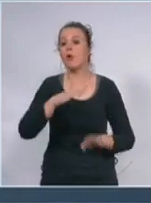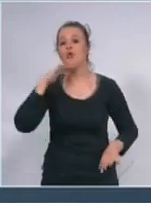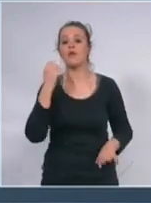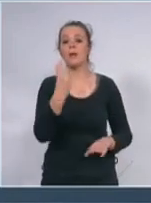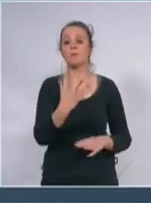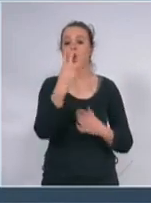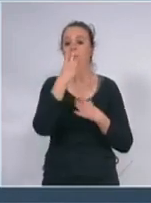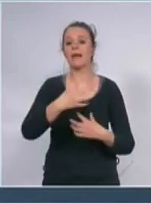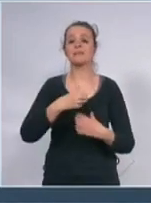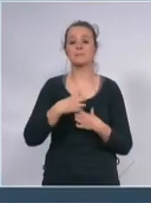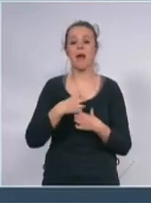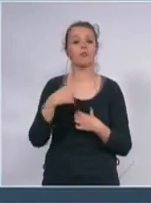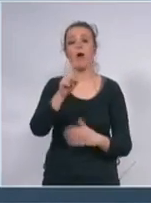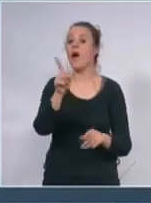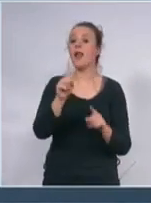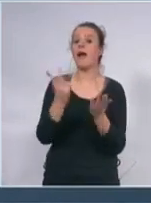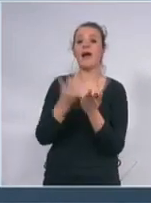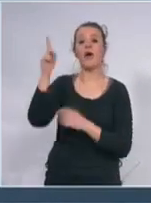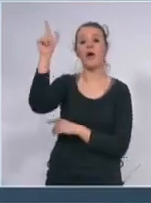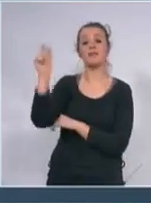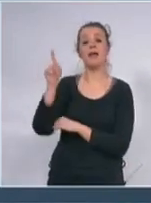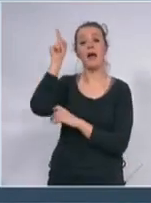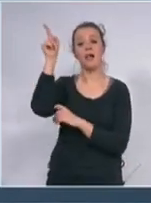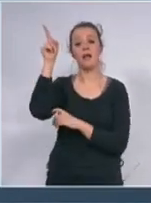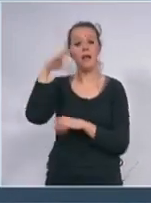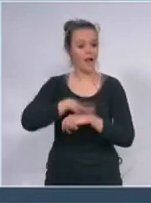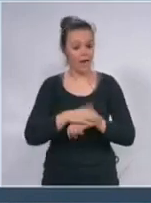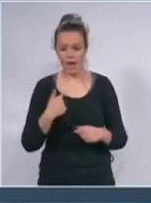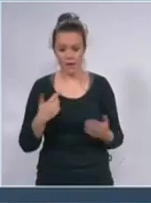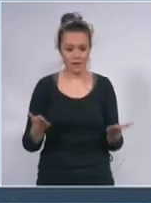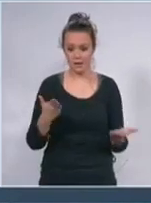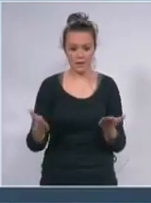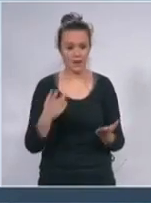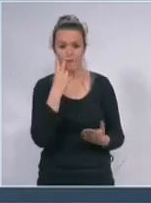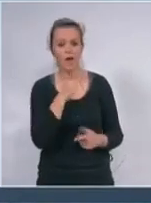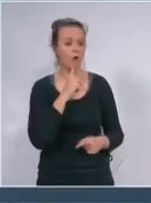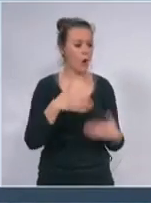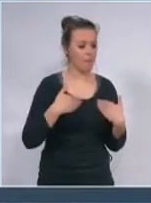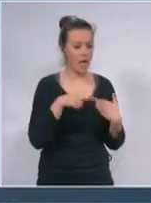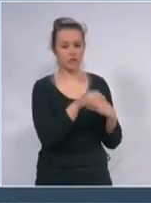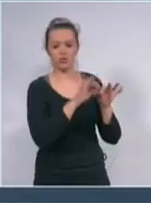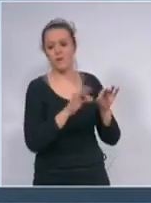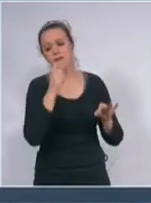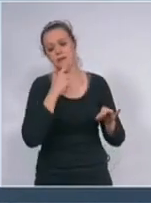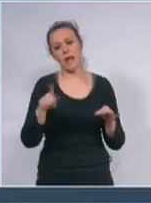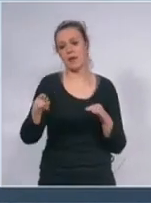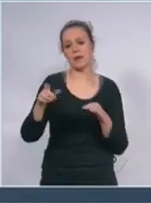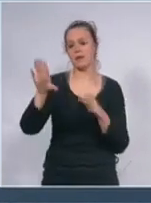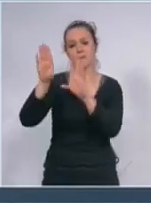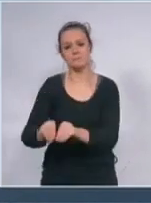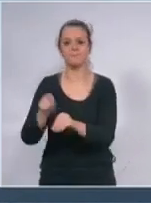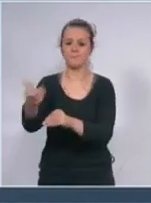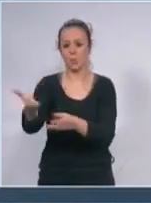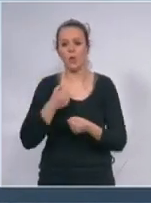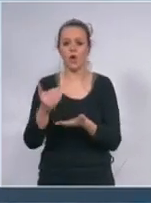tome ko je stariji ako mlađi da ne bjeramo da li je starija moja ili Goranova majka pa ćemo da isključimo